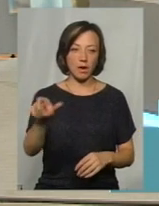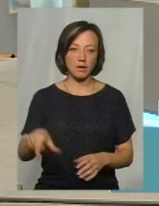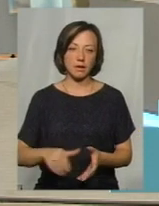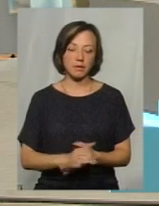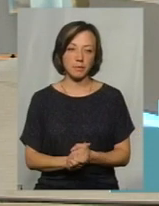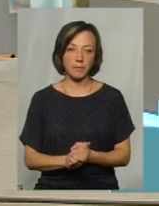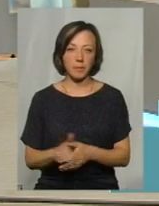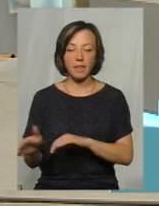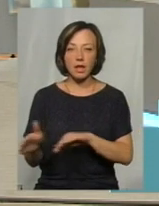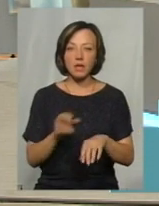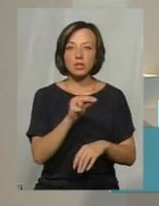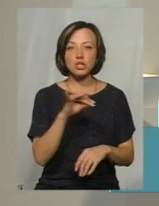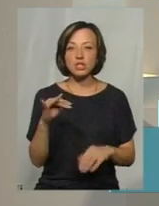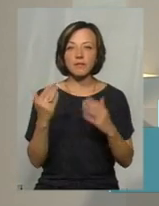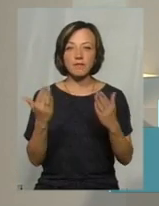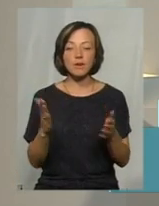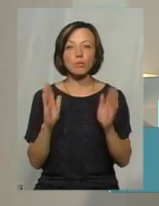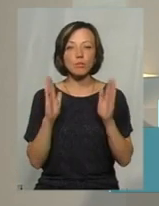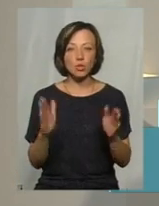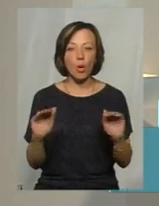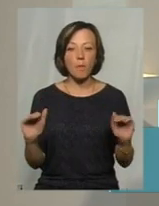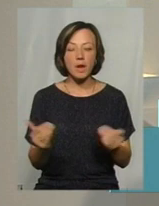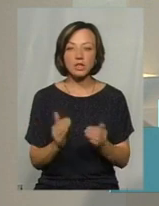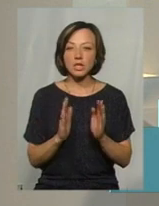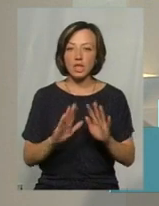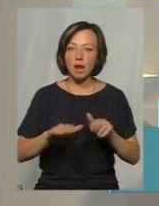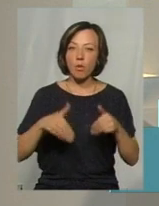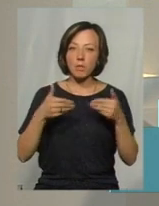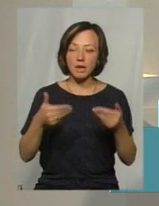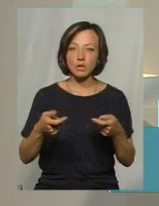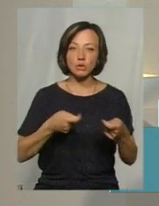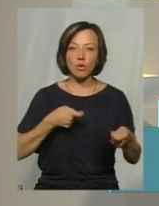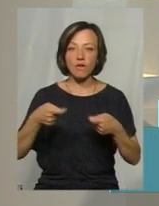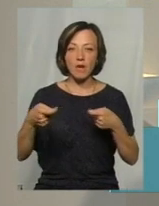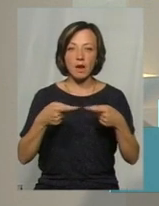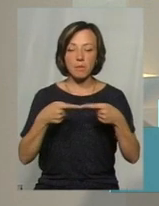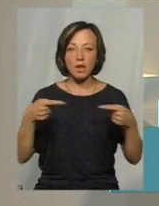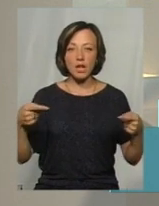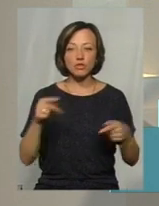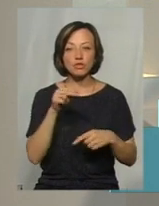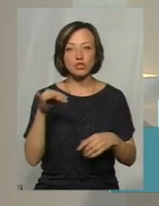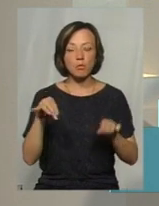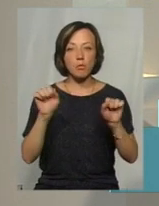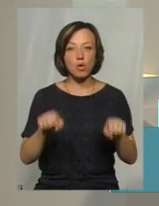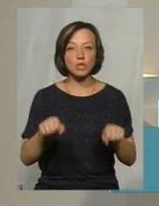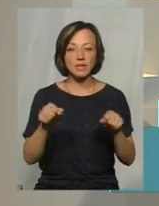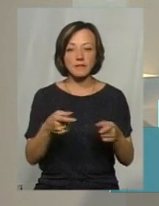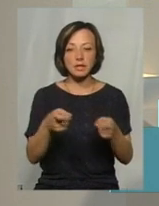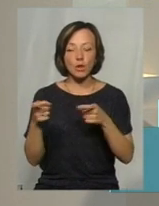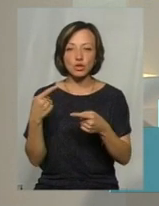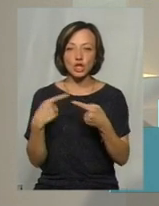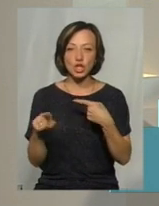Чи ви будете обмежуватись лише рекомендаціями торгівельним мережам? Чи, можливо, будете залучати інші